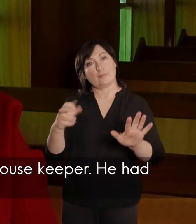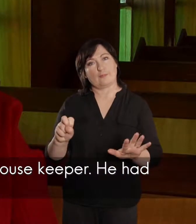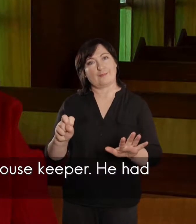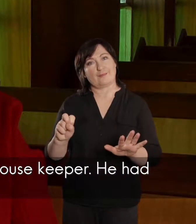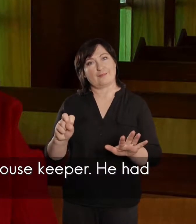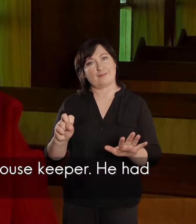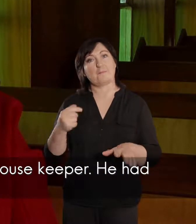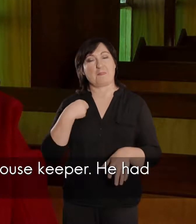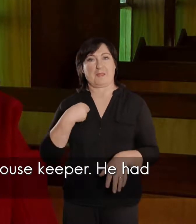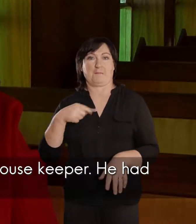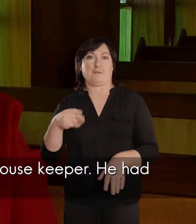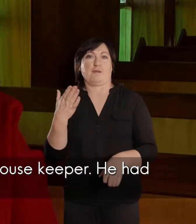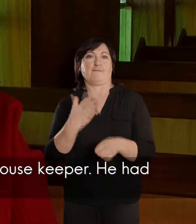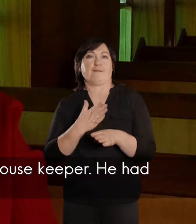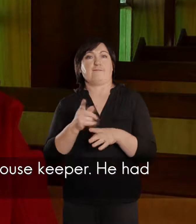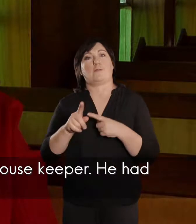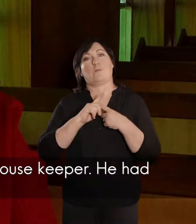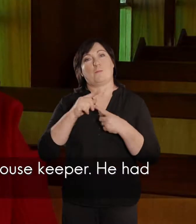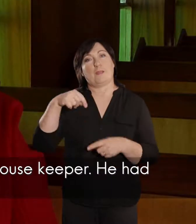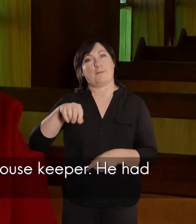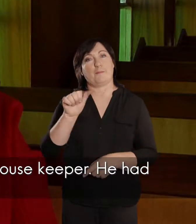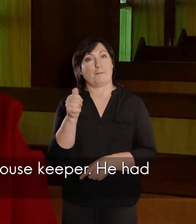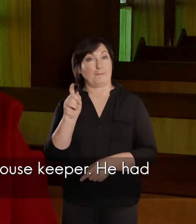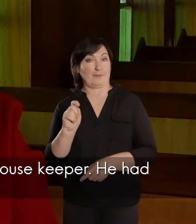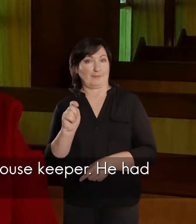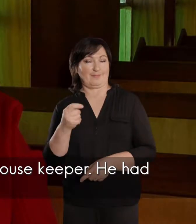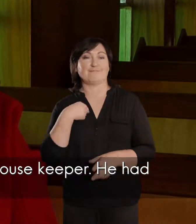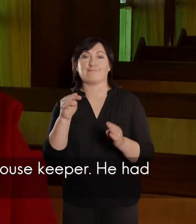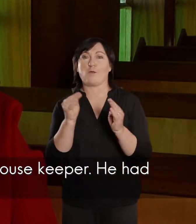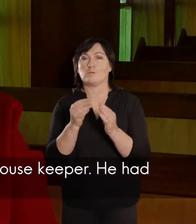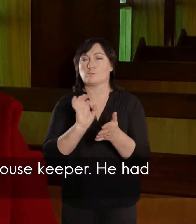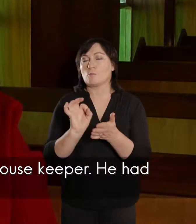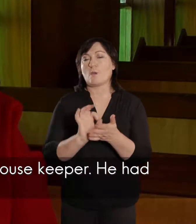en die was 1982,